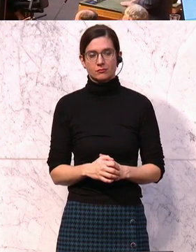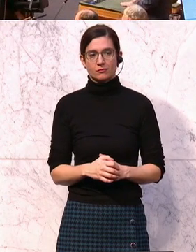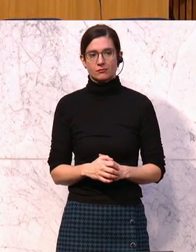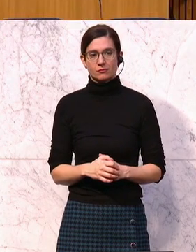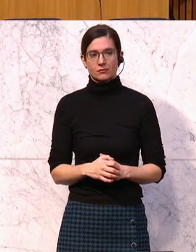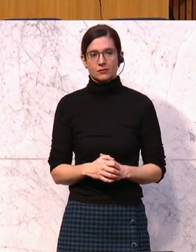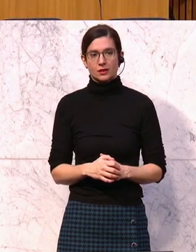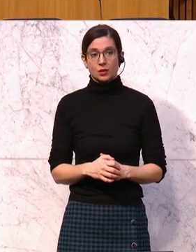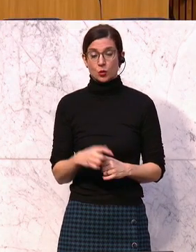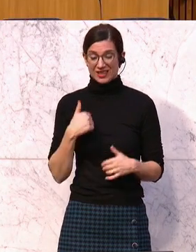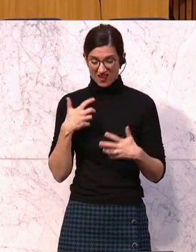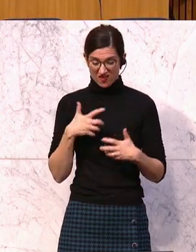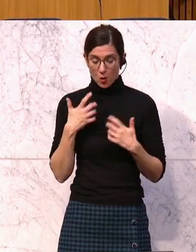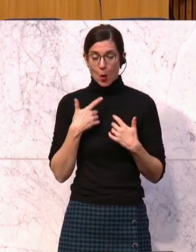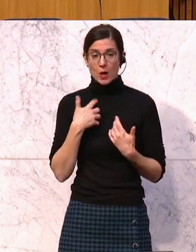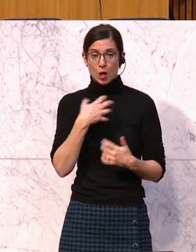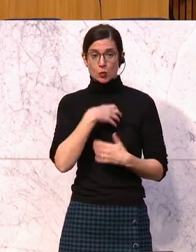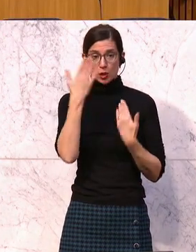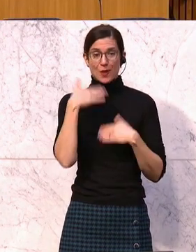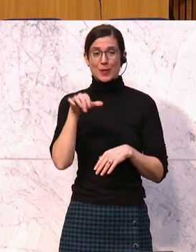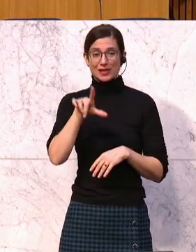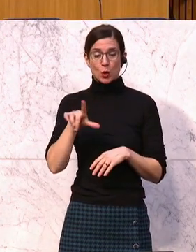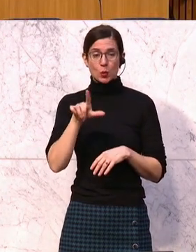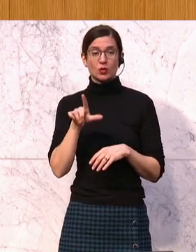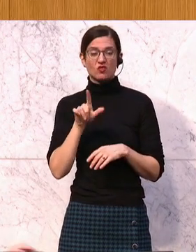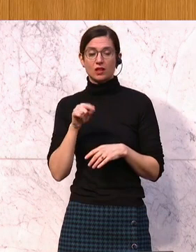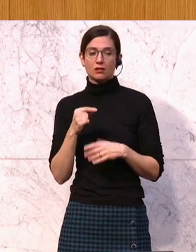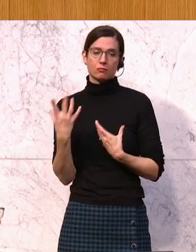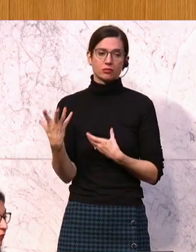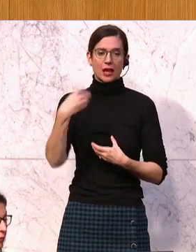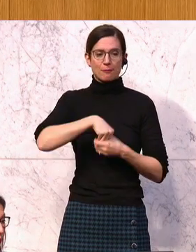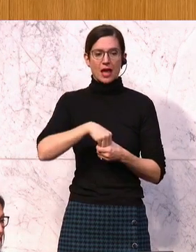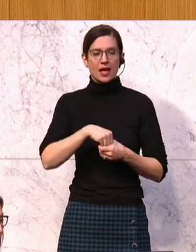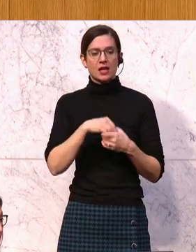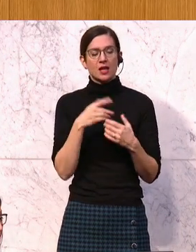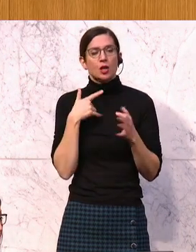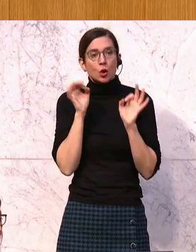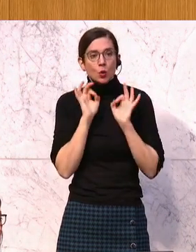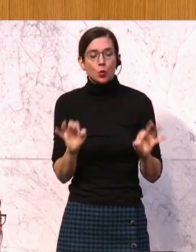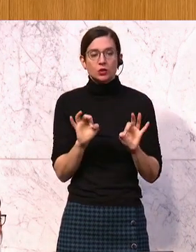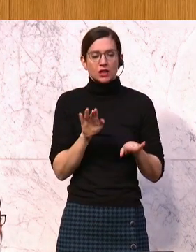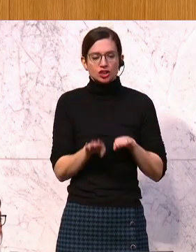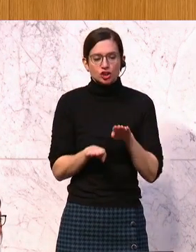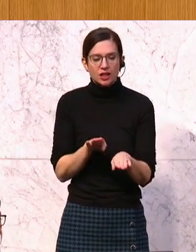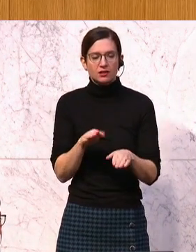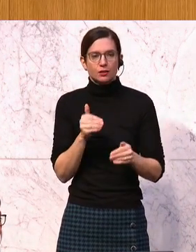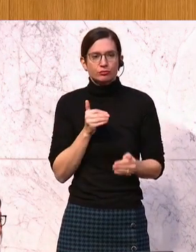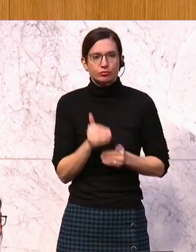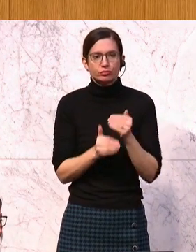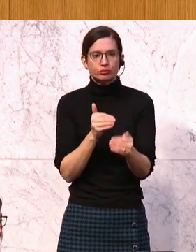Und mich freut es, dass der Bürgermeister Ludwig mit im Boot ist bei den wirklich guten Schritten, die über den